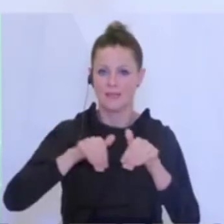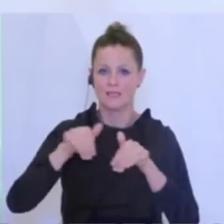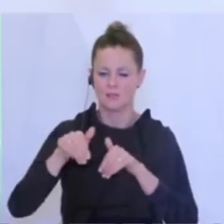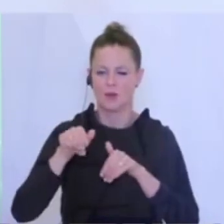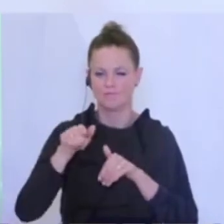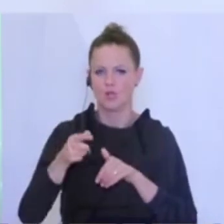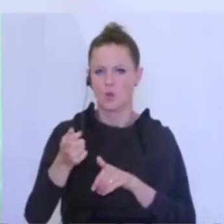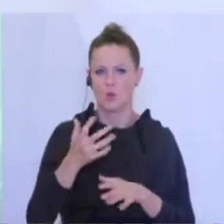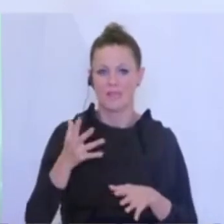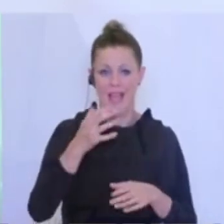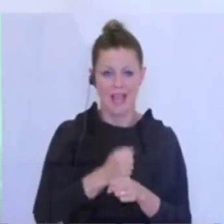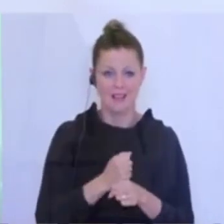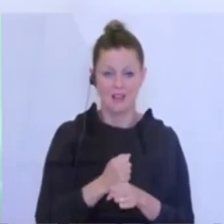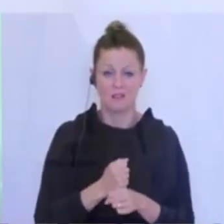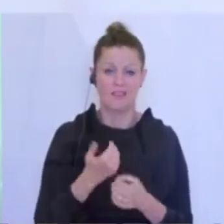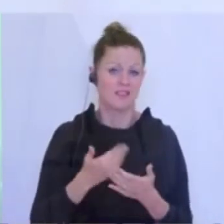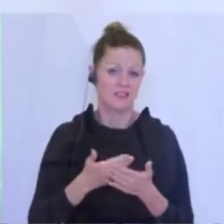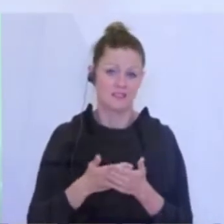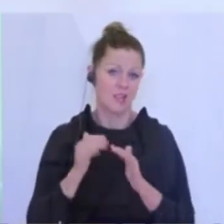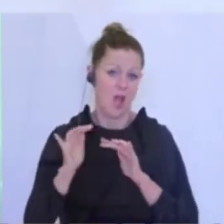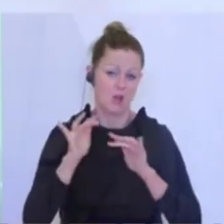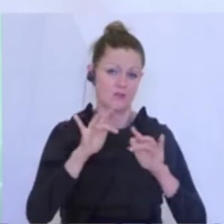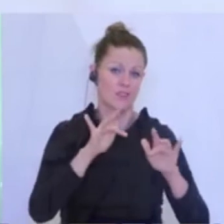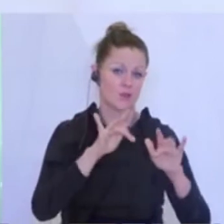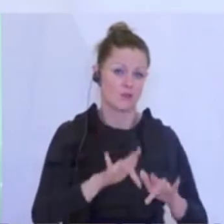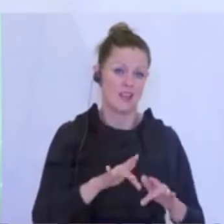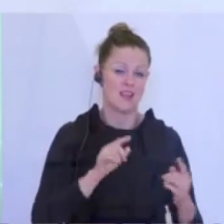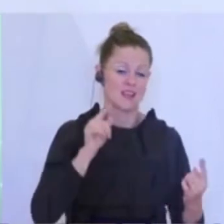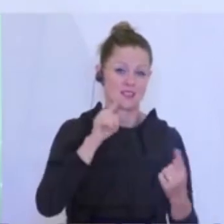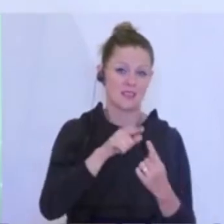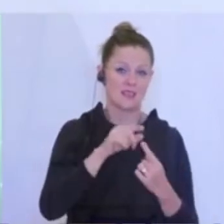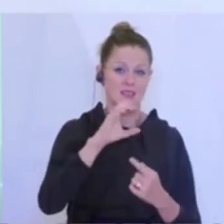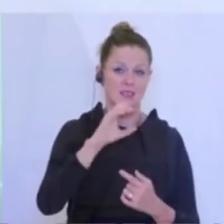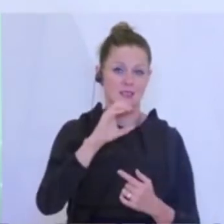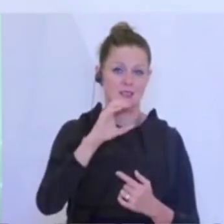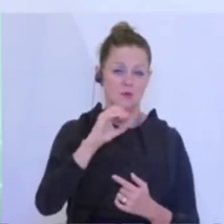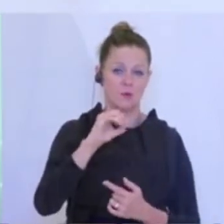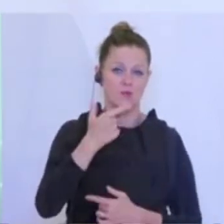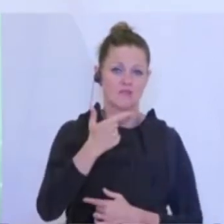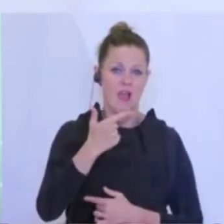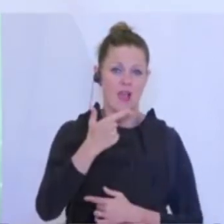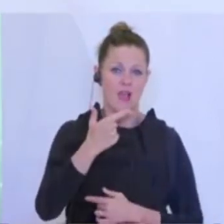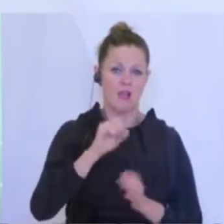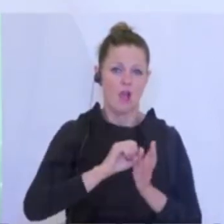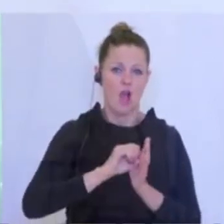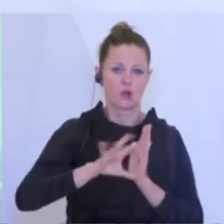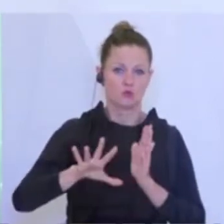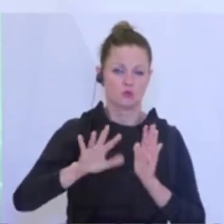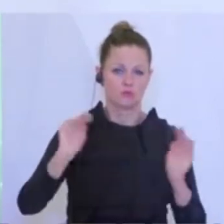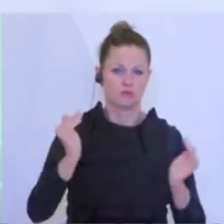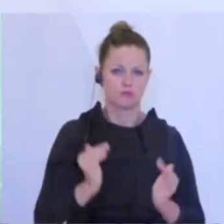Und das wird sich eben auswirken auf wesentlich verringerten CO2-Ausstoß, das wird das Ergebnis sein. Wir haben